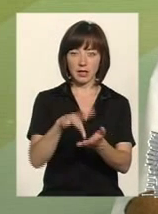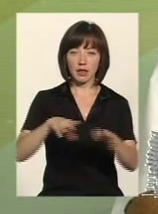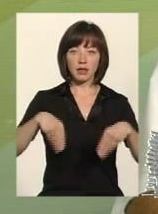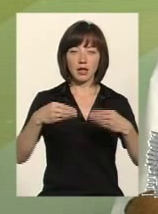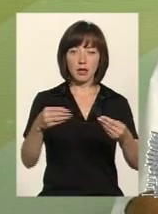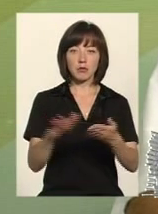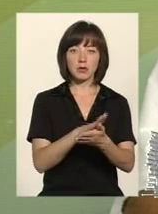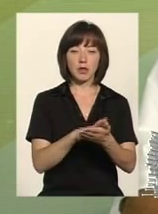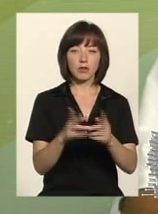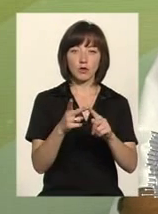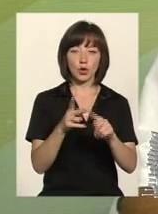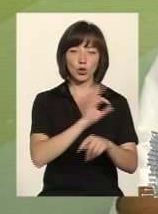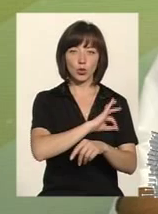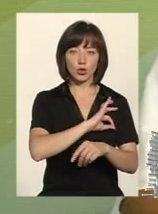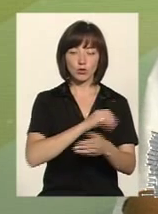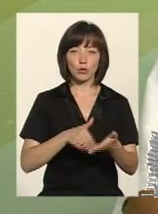вторинної правової допомоги,